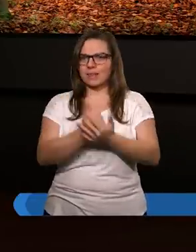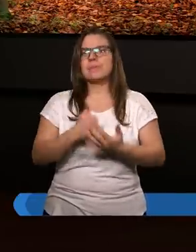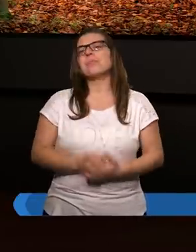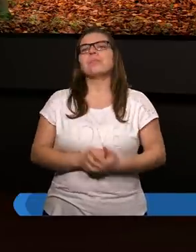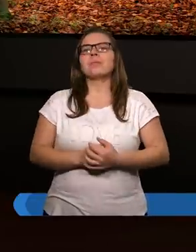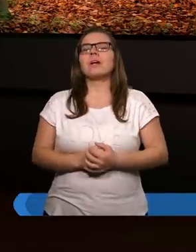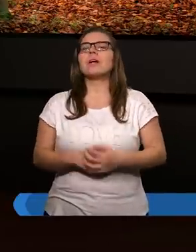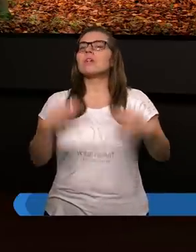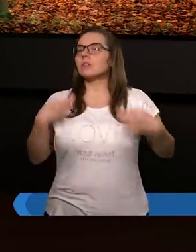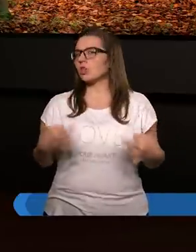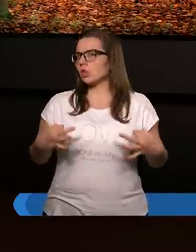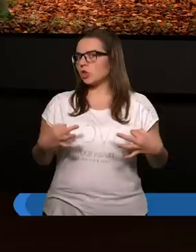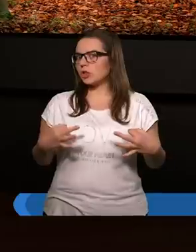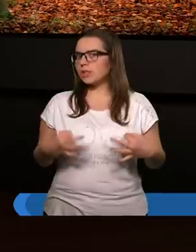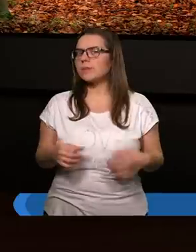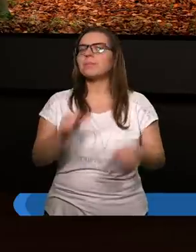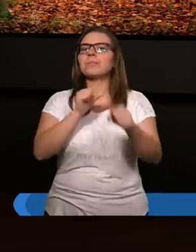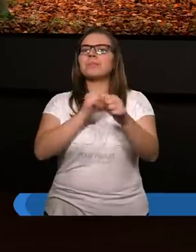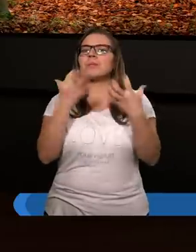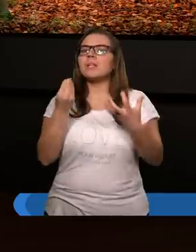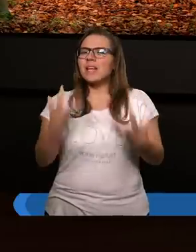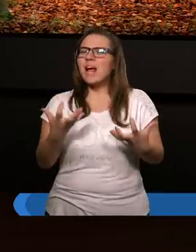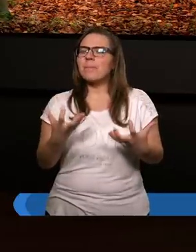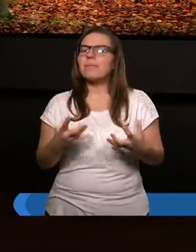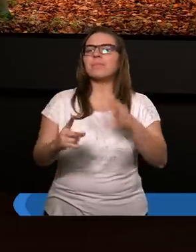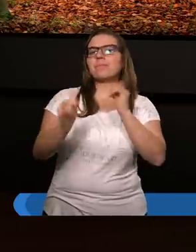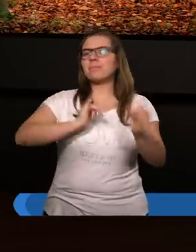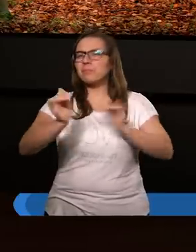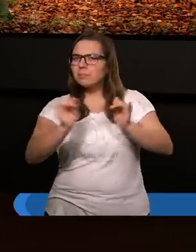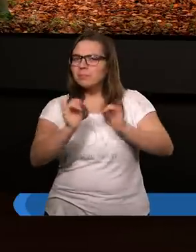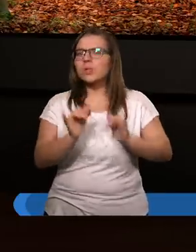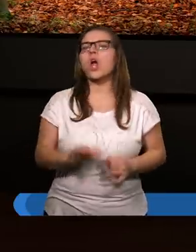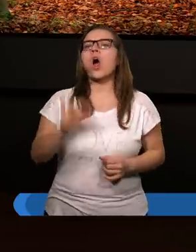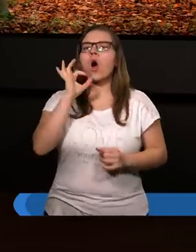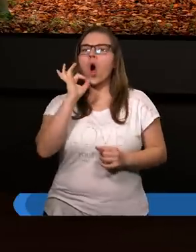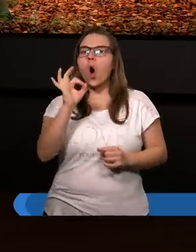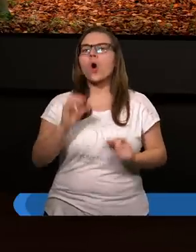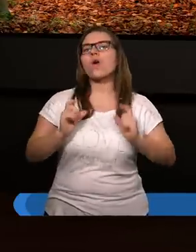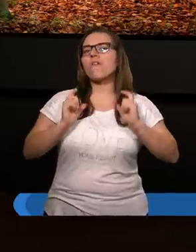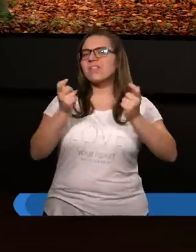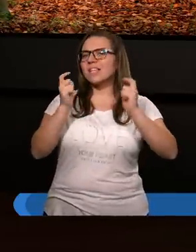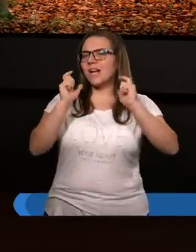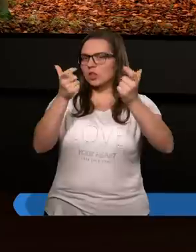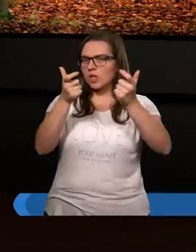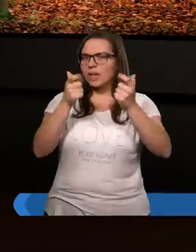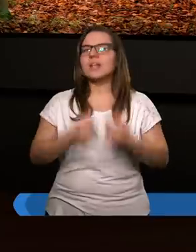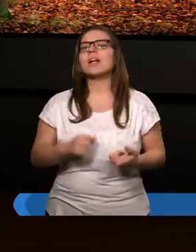Dzisiaj jeszcze chcemy pomówić o wydarzeniach